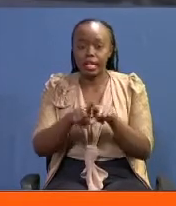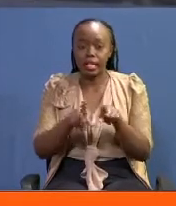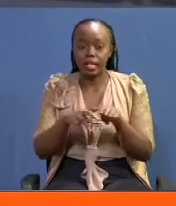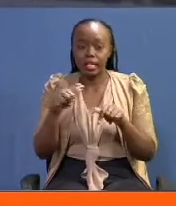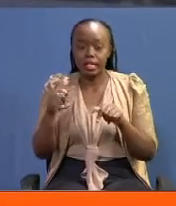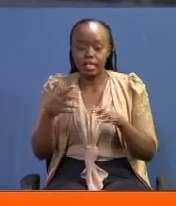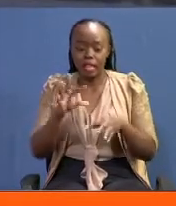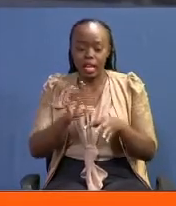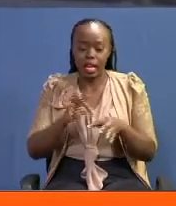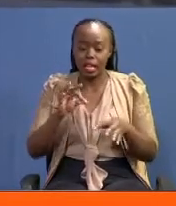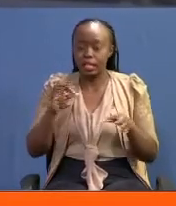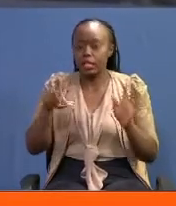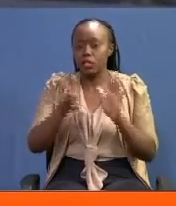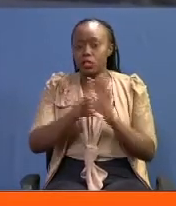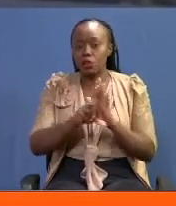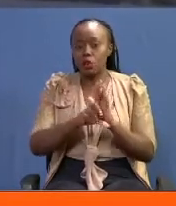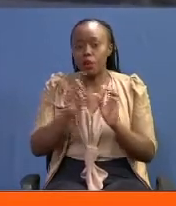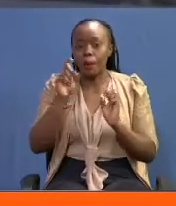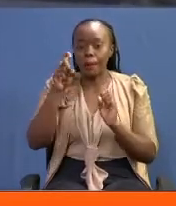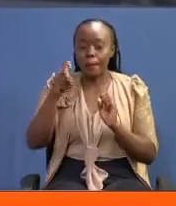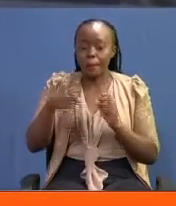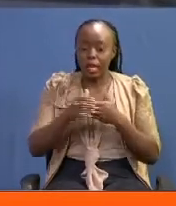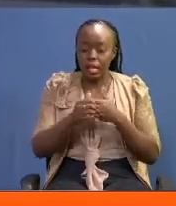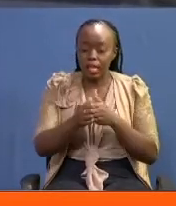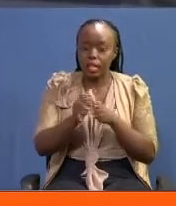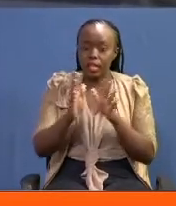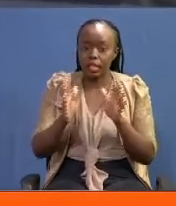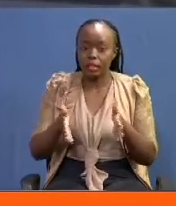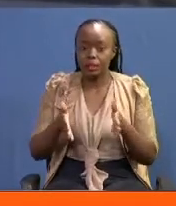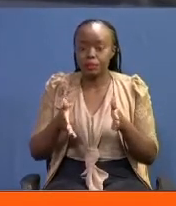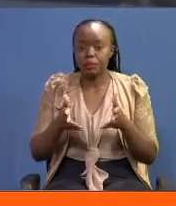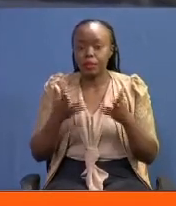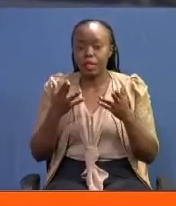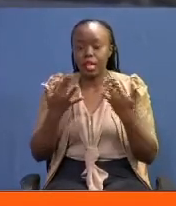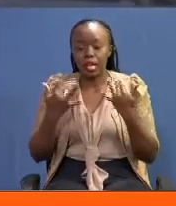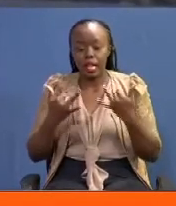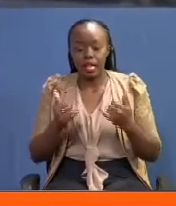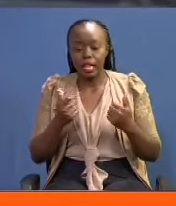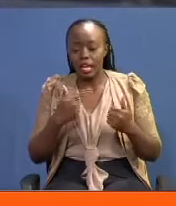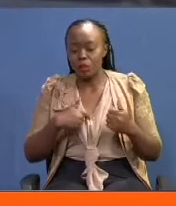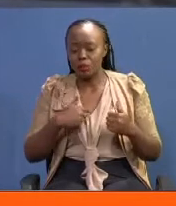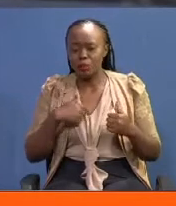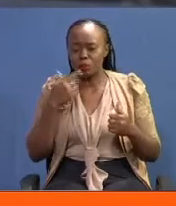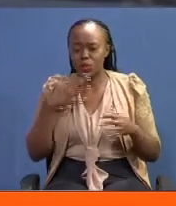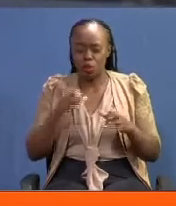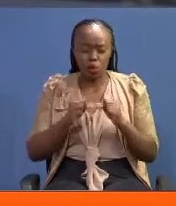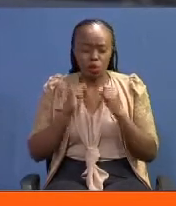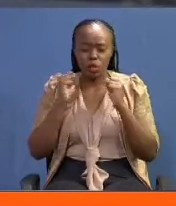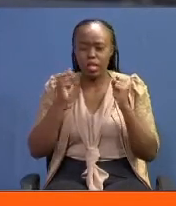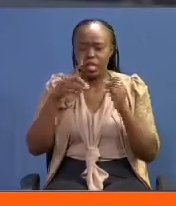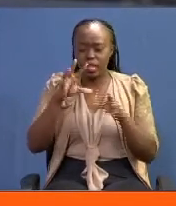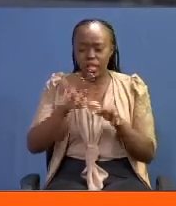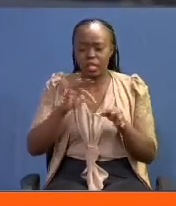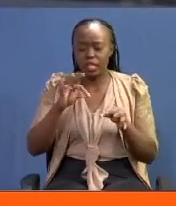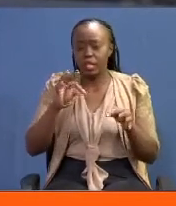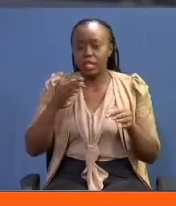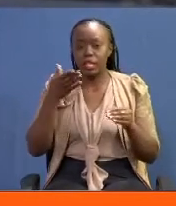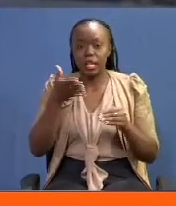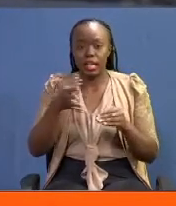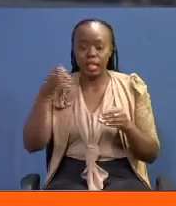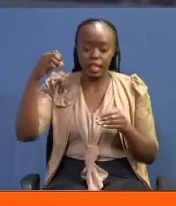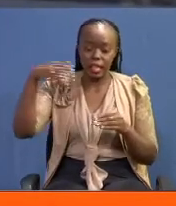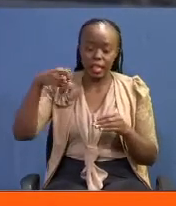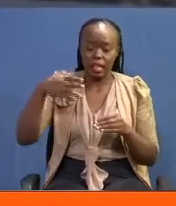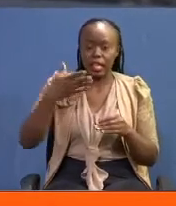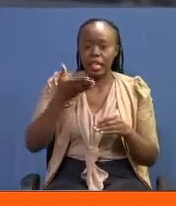the spirit of the law must also guide them. I say so with all humility because the spirit of the law is the light that